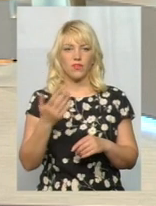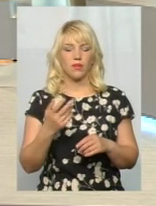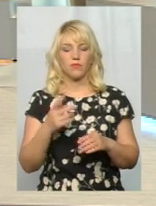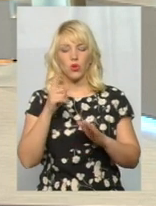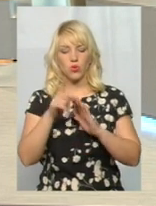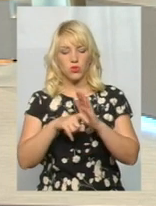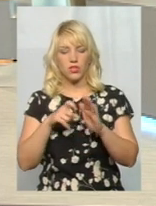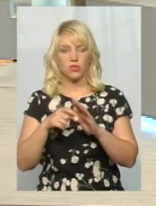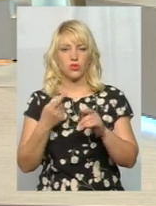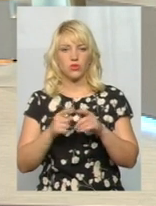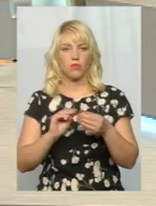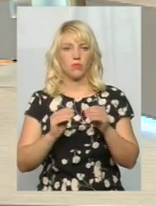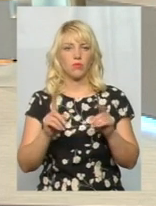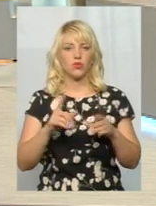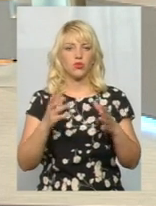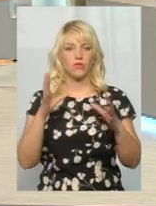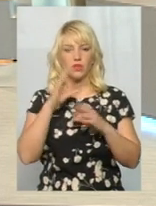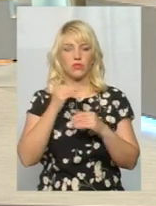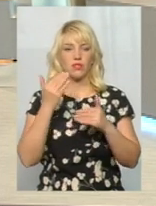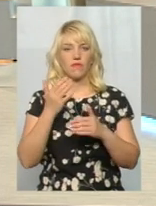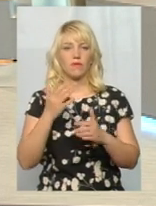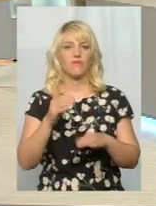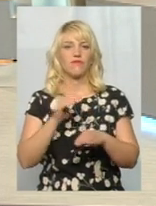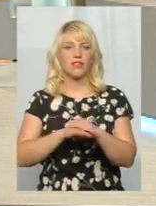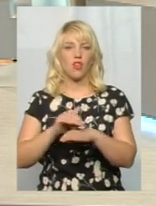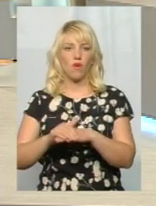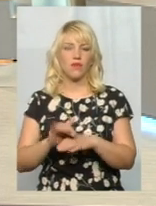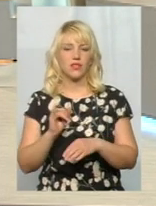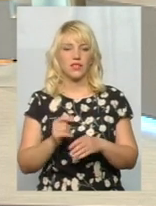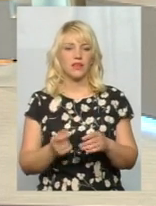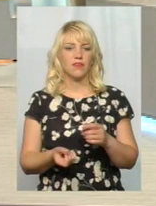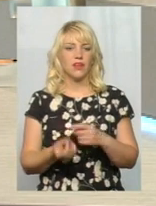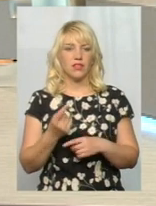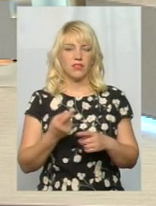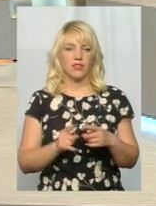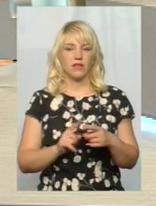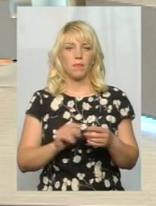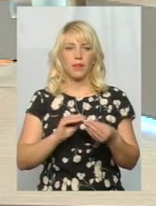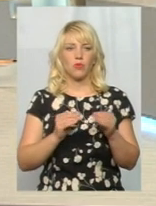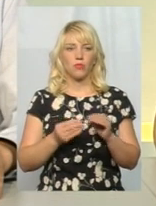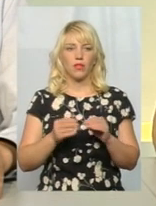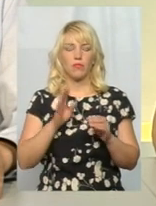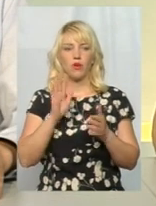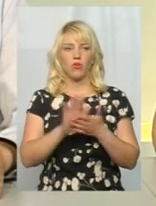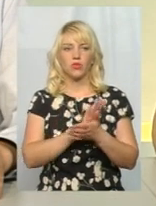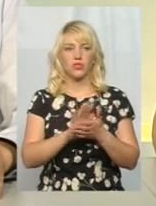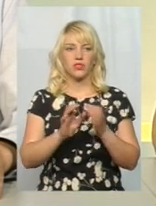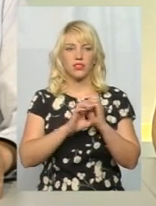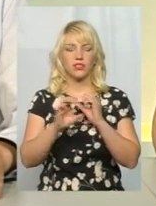що вдалося вам і встановити, і з'ясувати? Проблема очисних споруд у місті Красилів